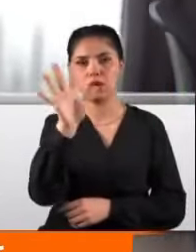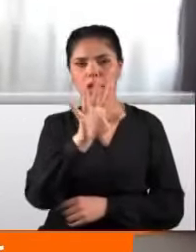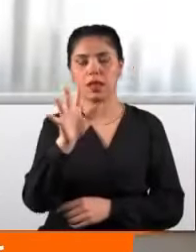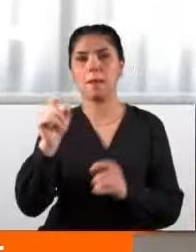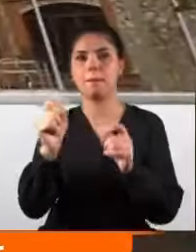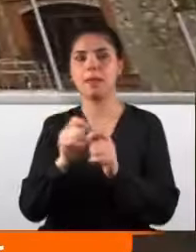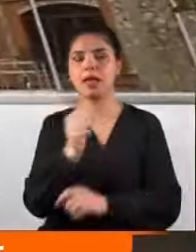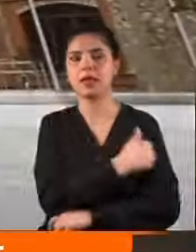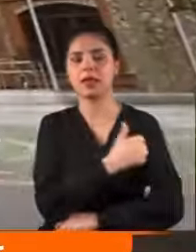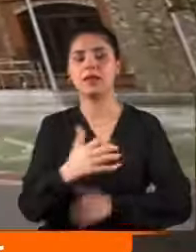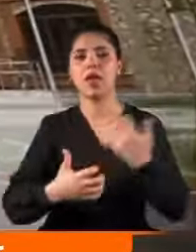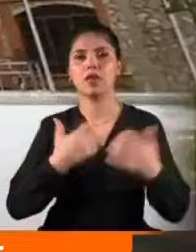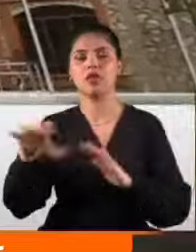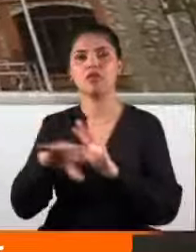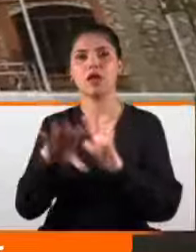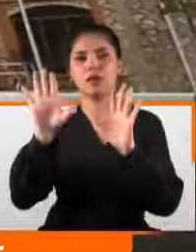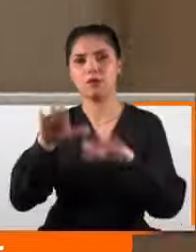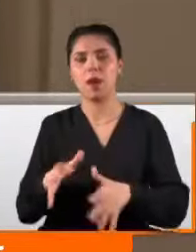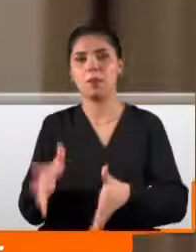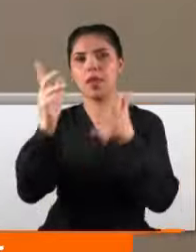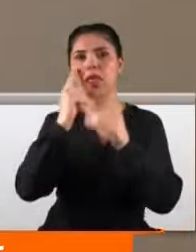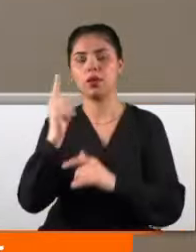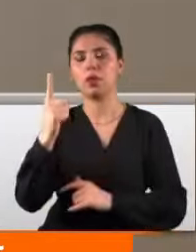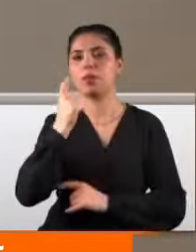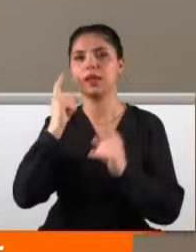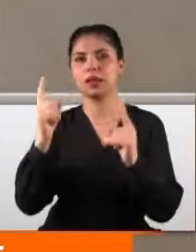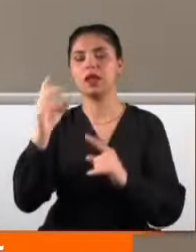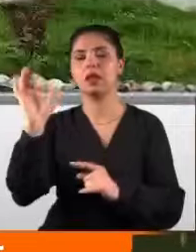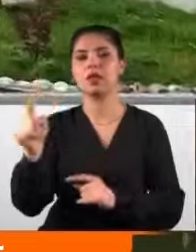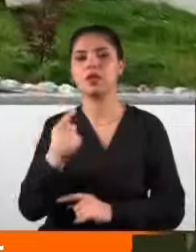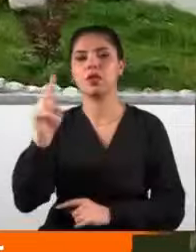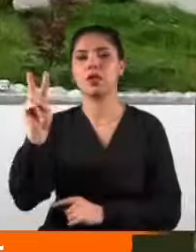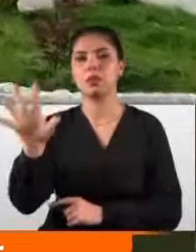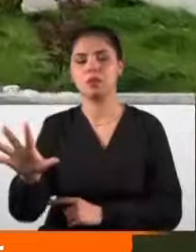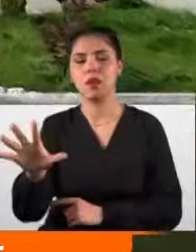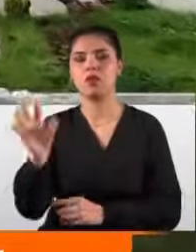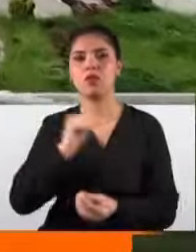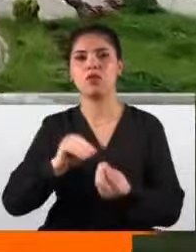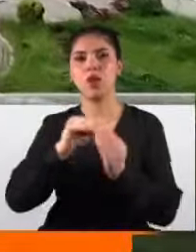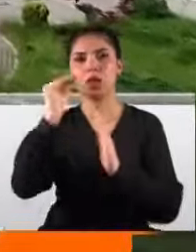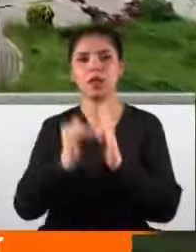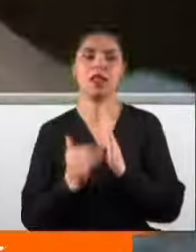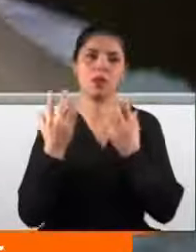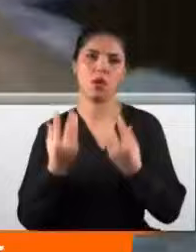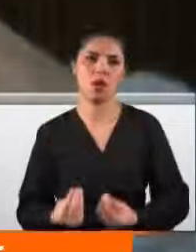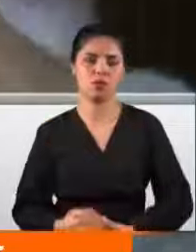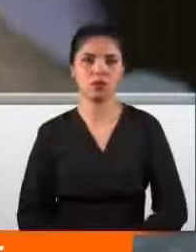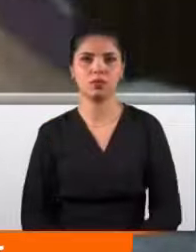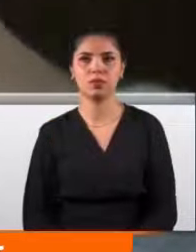sınıfı enerji kimlik belgesi bulunan binalar içinse yıllık %0,25 faiz indirimi sağlanacak.